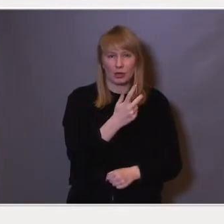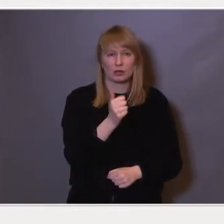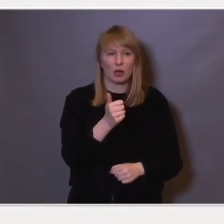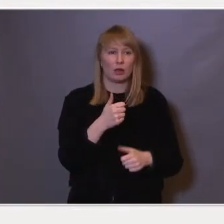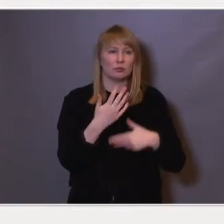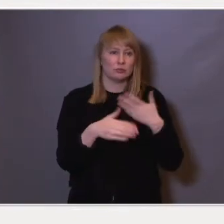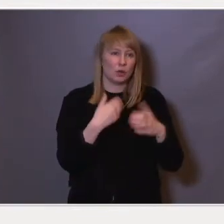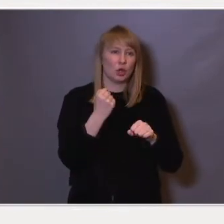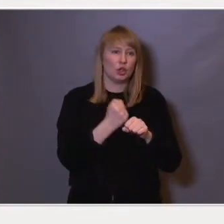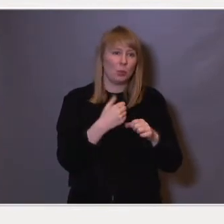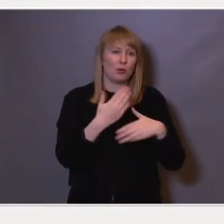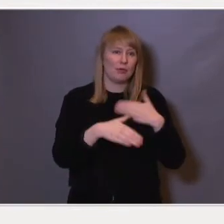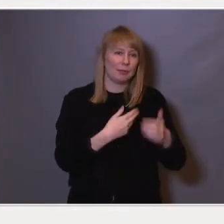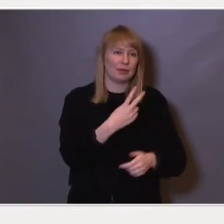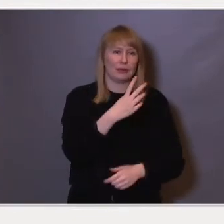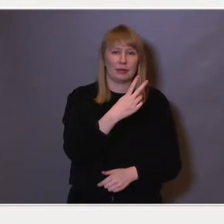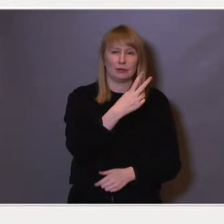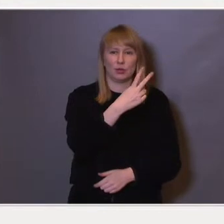90 og kanskje lenger.